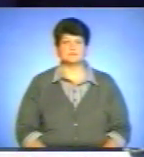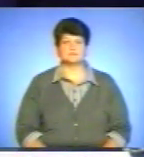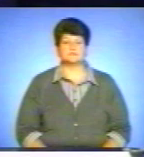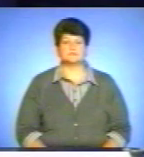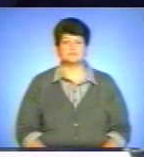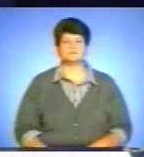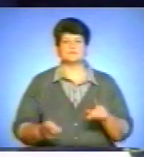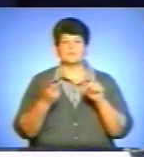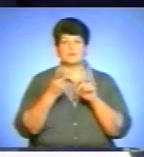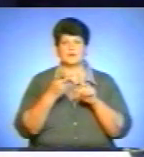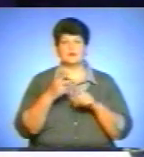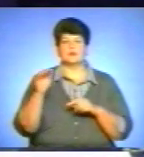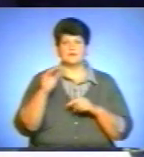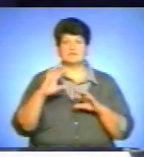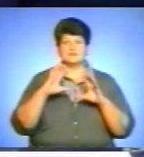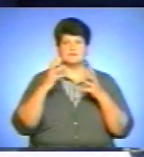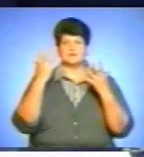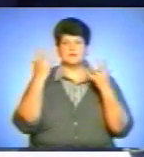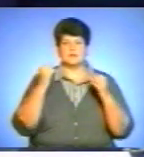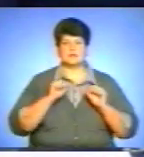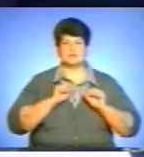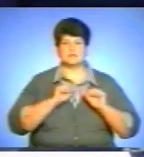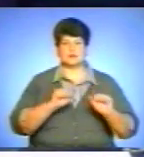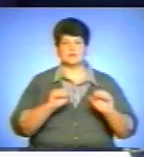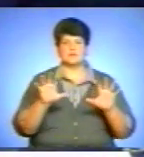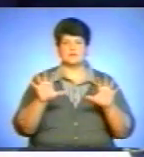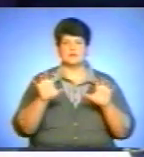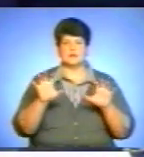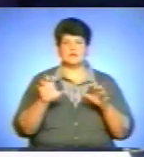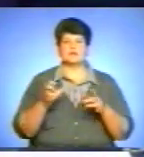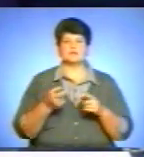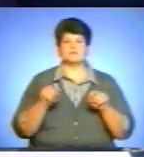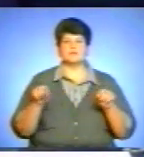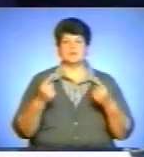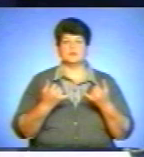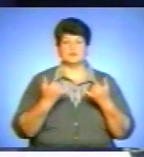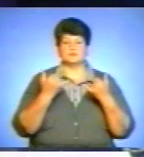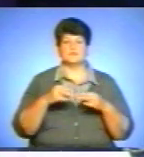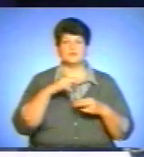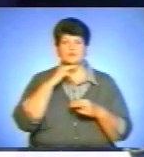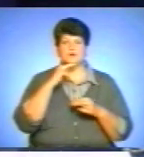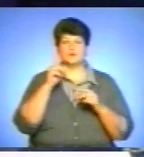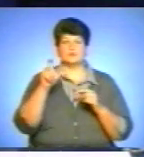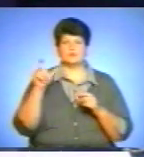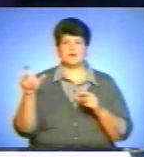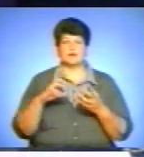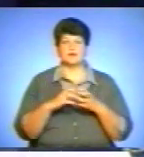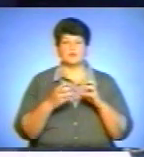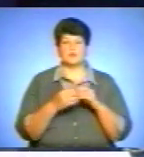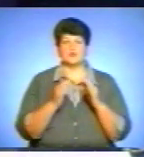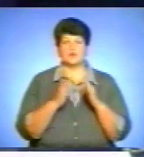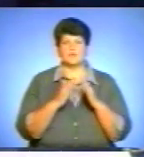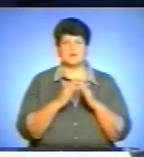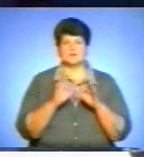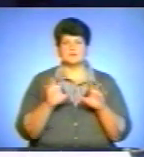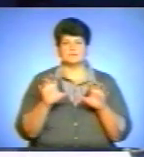Другого жовтня – Всесвітній день захисту тварин, який заснований для того, аби звернути увагу людства на проблеми домашніх